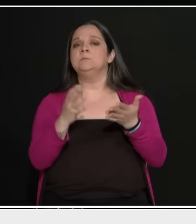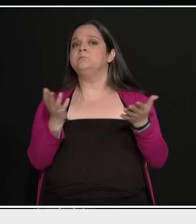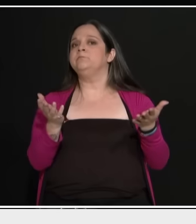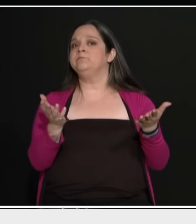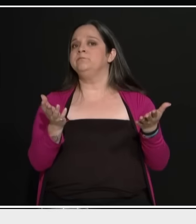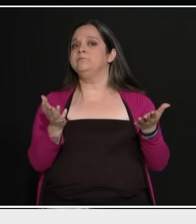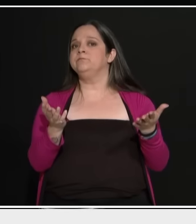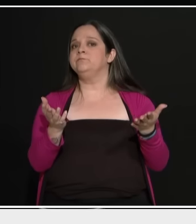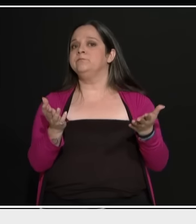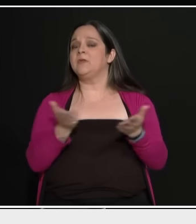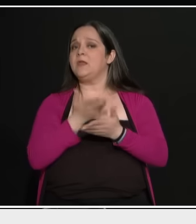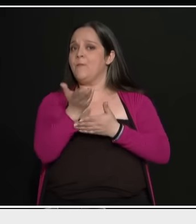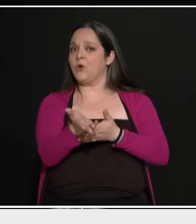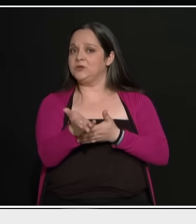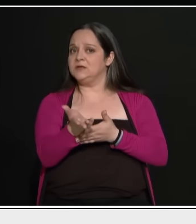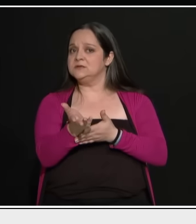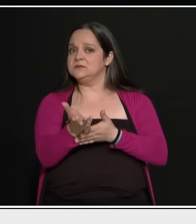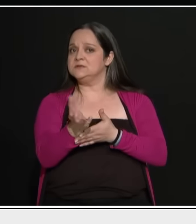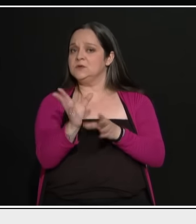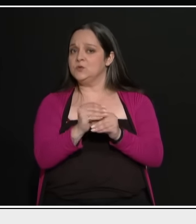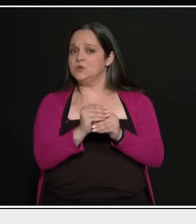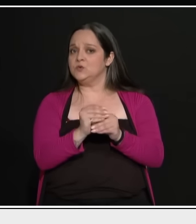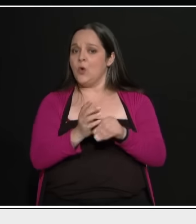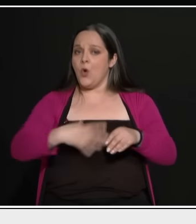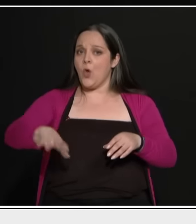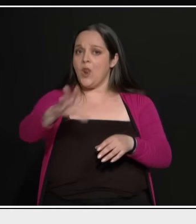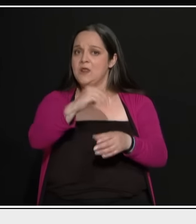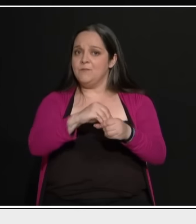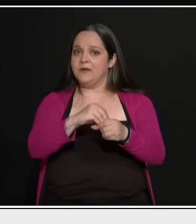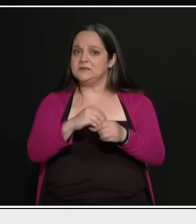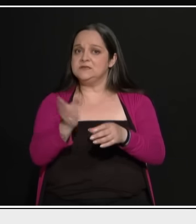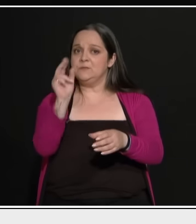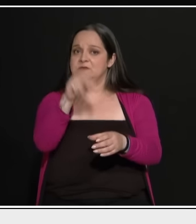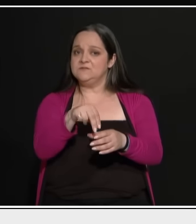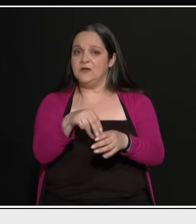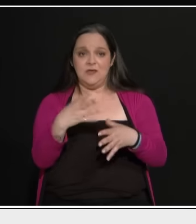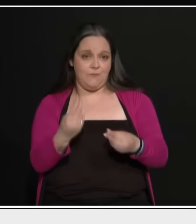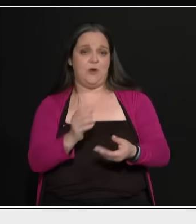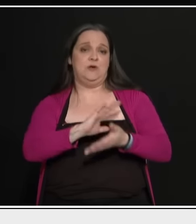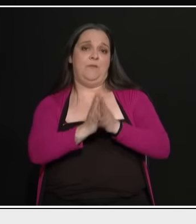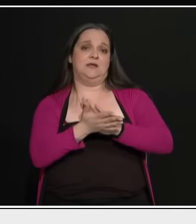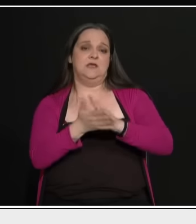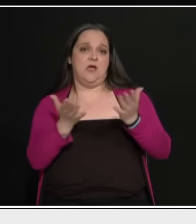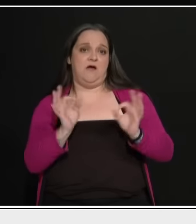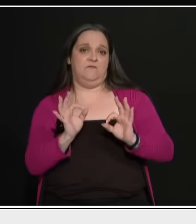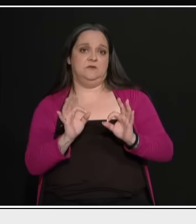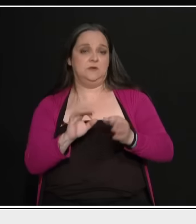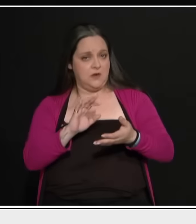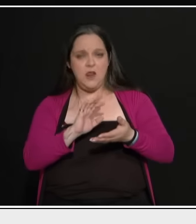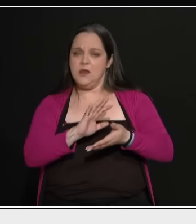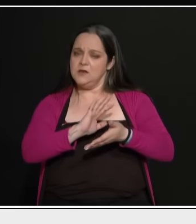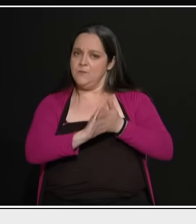έκανε πρόταση για κοινό ψήφισμα υπάρχουν πρακτικά βεβαίως όταν υπάρχουν Συμβούλια Πολιτικών Αρχηγών δεν υπάρχουν πρακτικά.